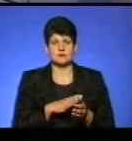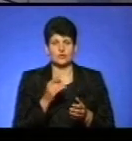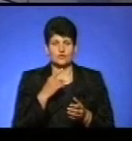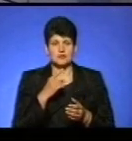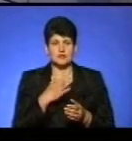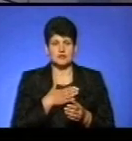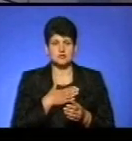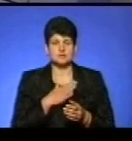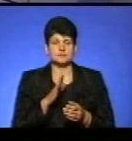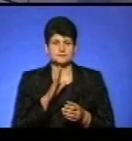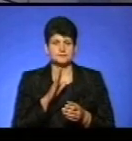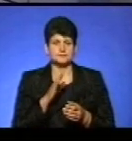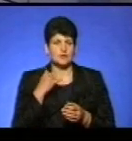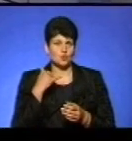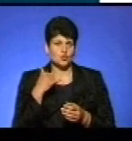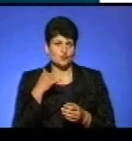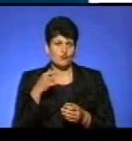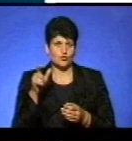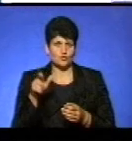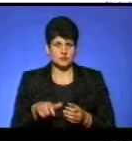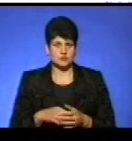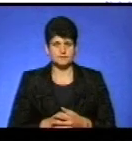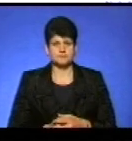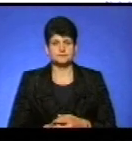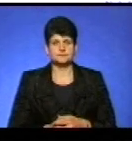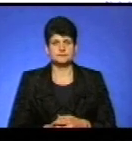додзвонювачка, про укомплектирування.